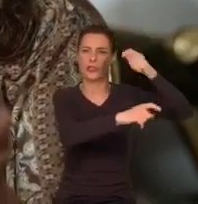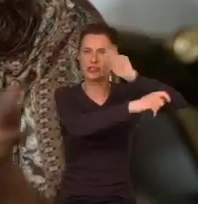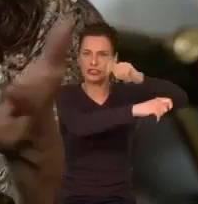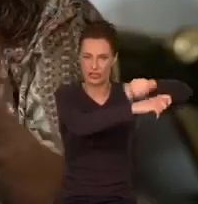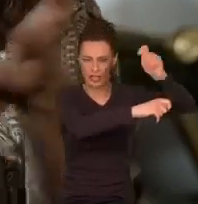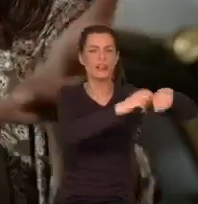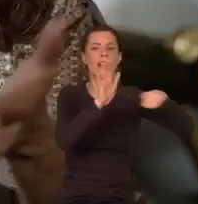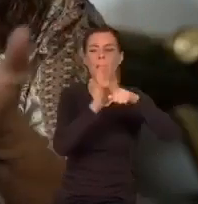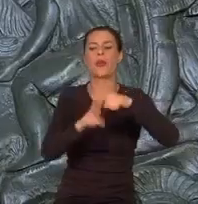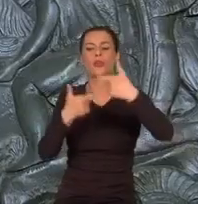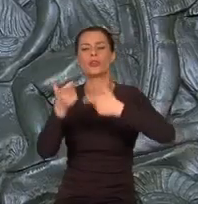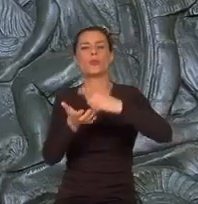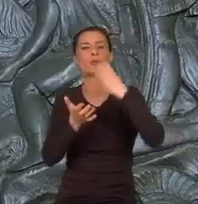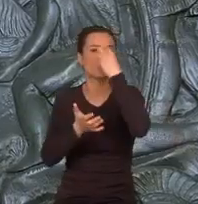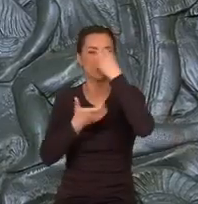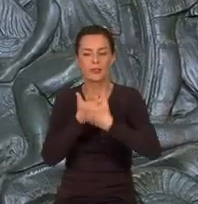cyrku.